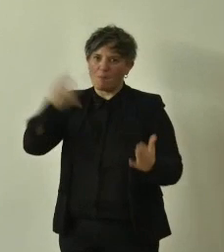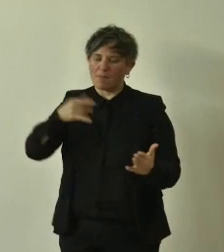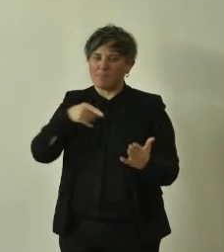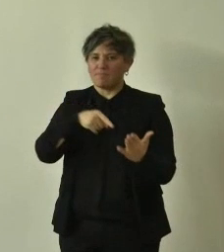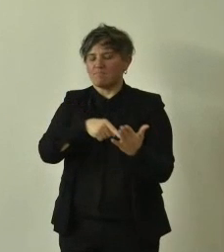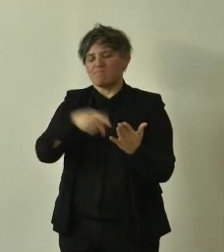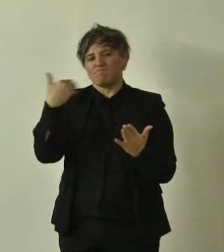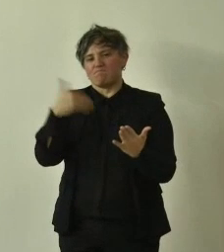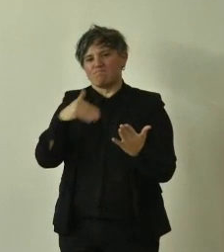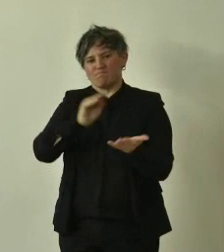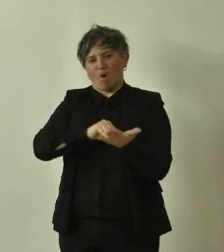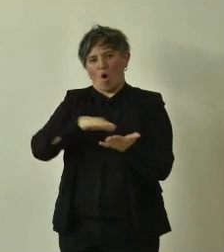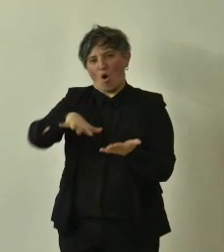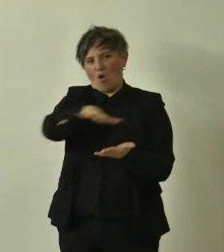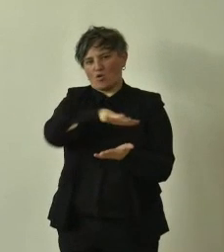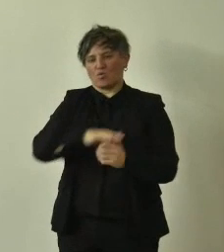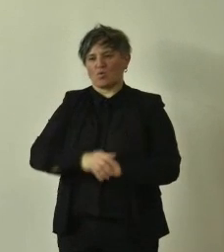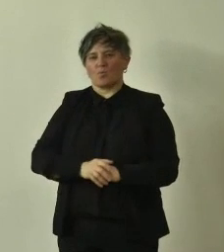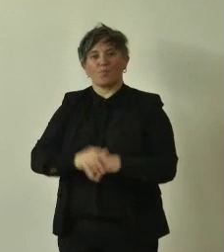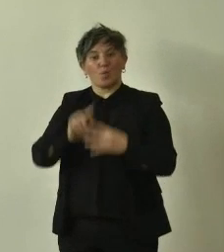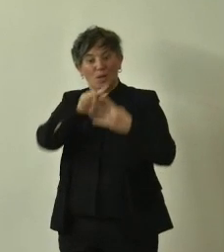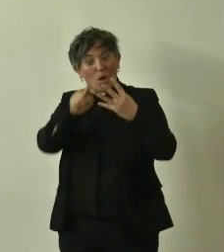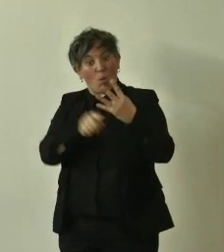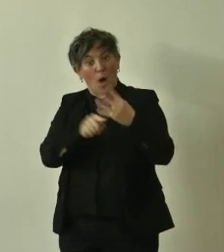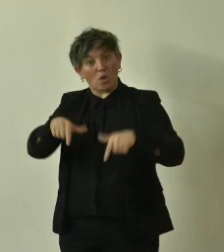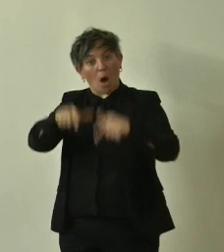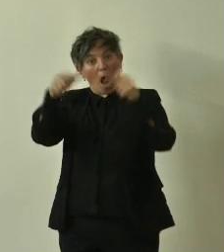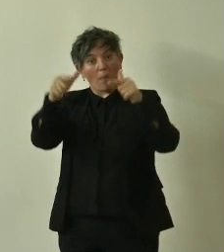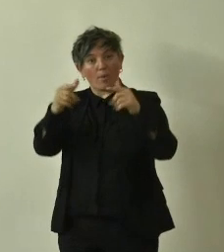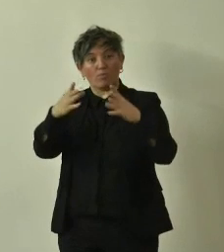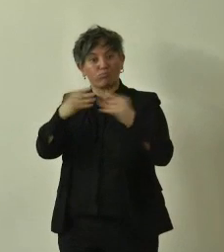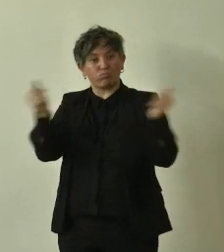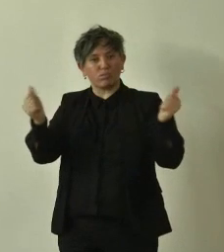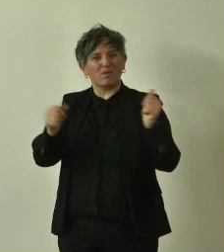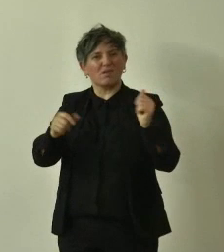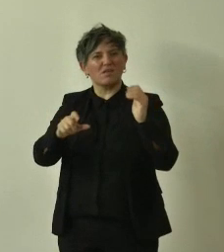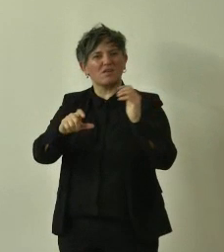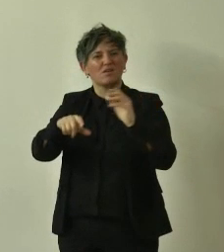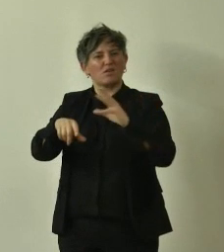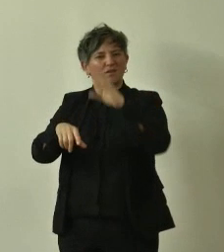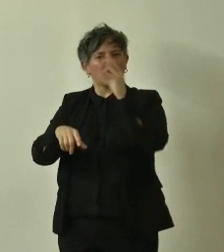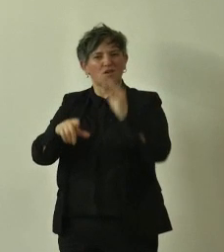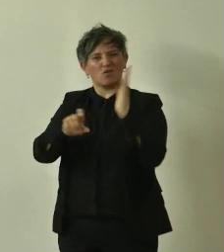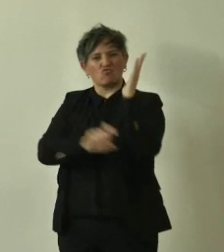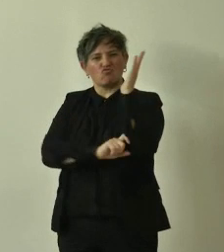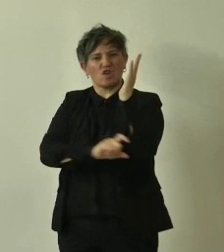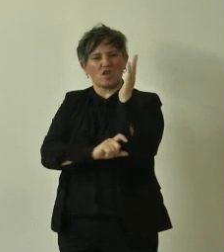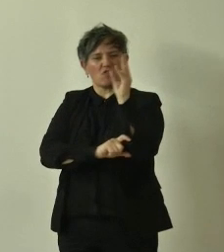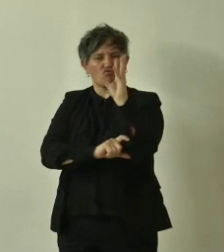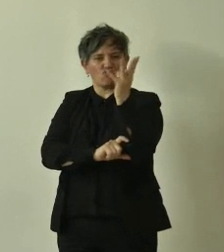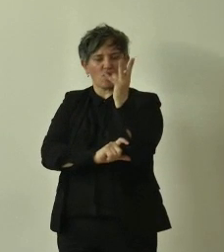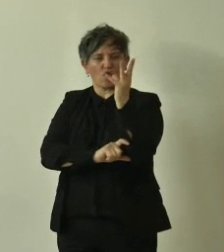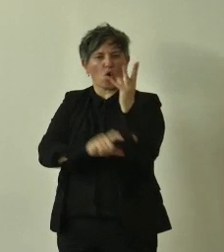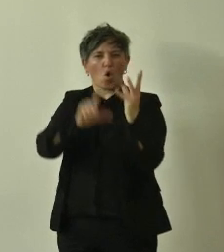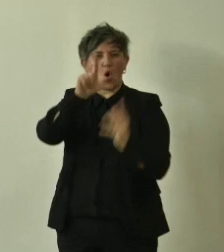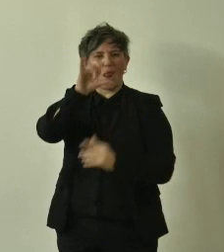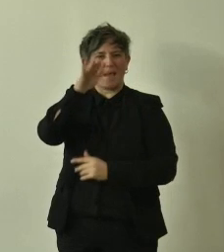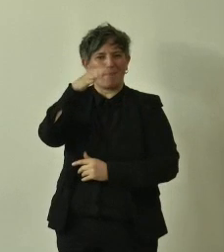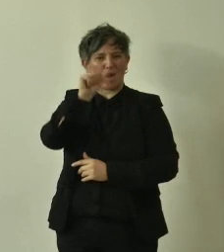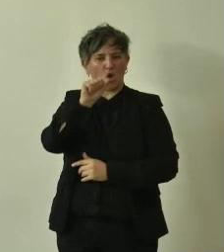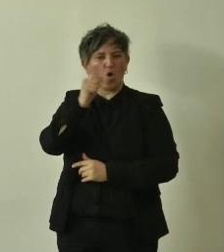trovavano abbiamo perso questi quattro alberi, il cedro del Libano che si trovava ai giardini Margherita della